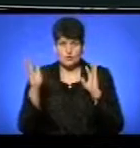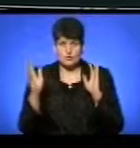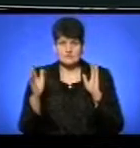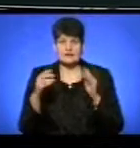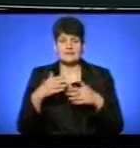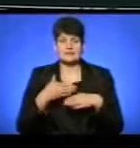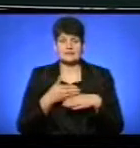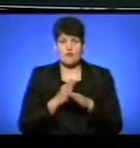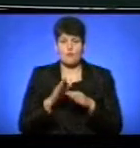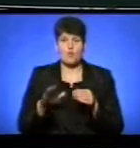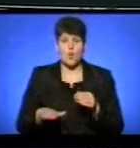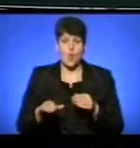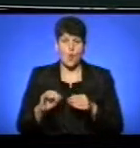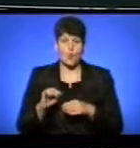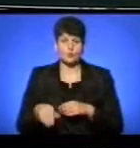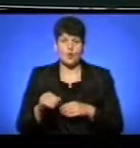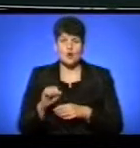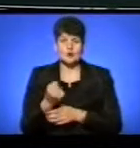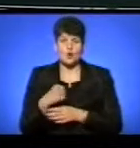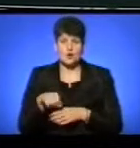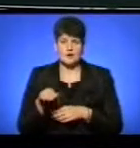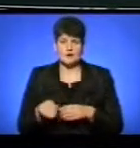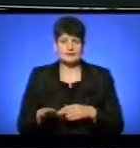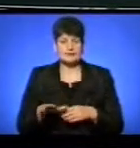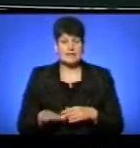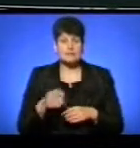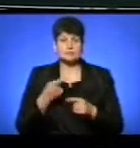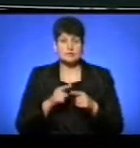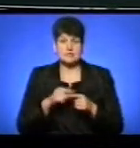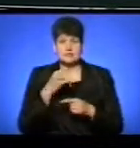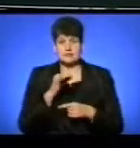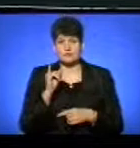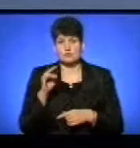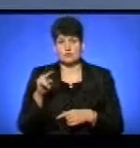коліна. Про це нам повідомив старший лікар зміни швидкої Ігор Пухальський.